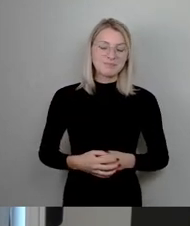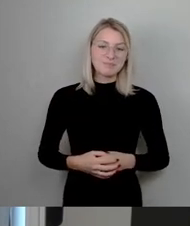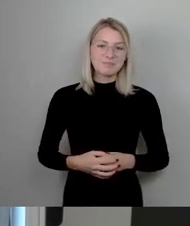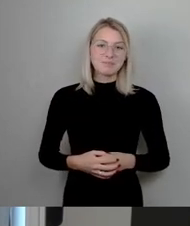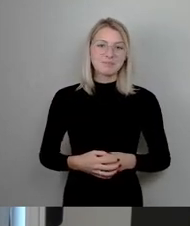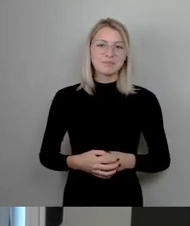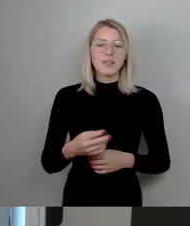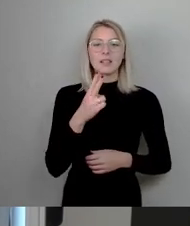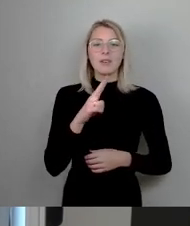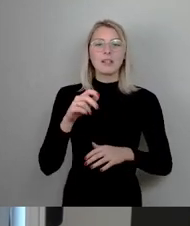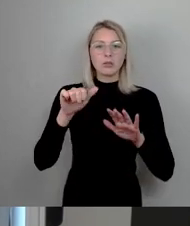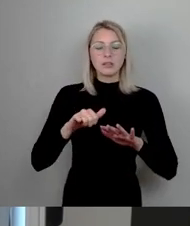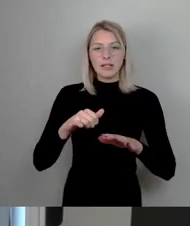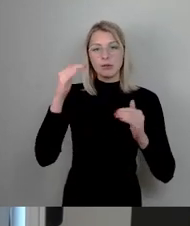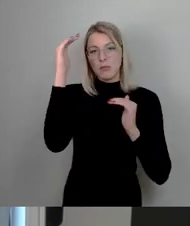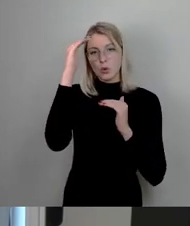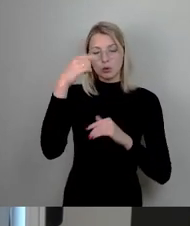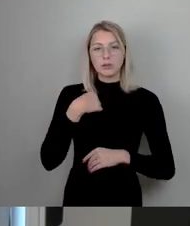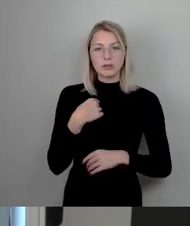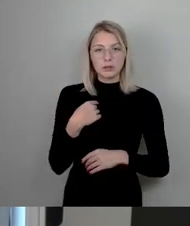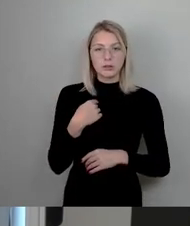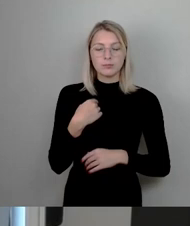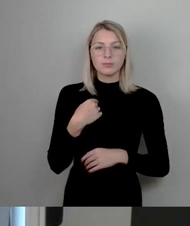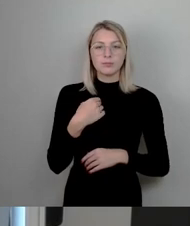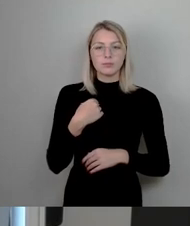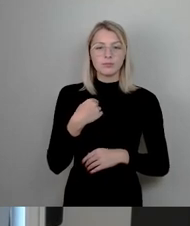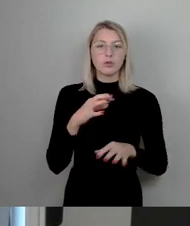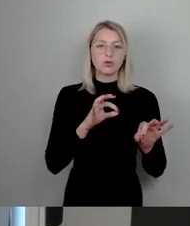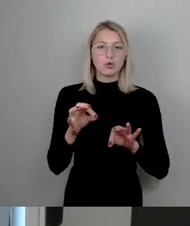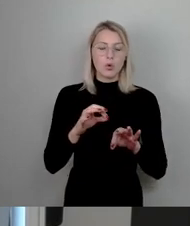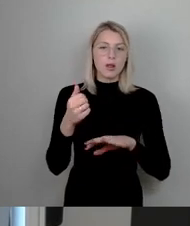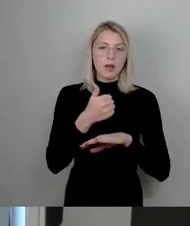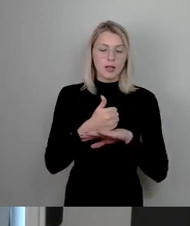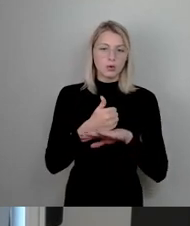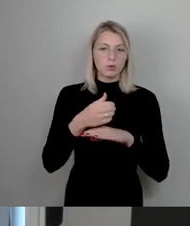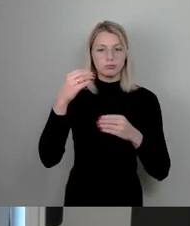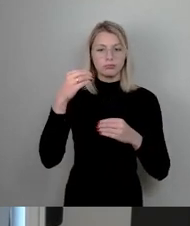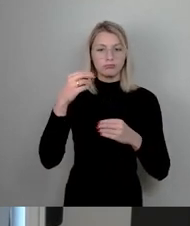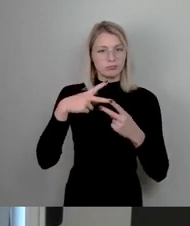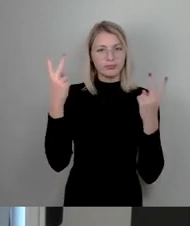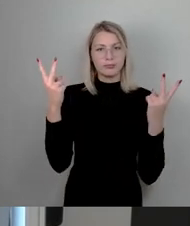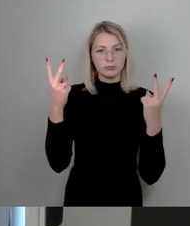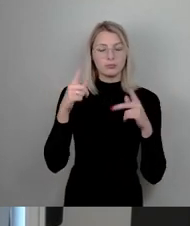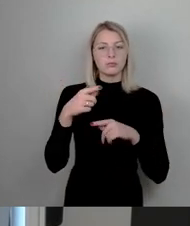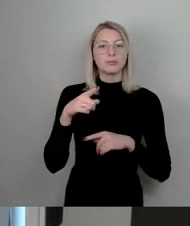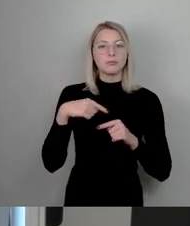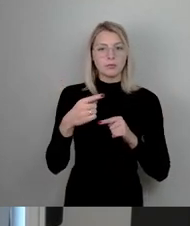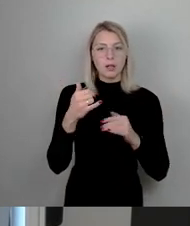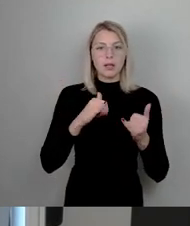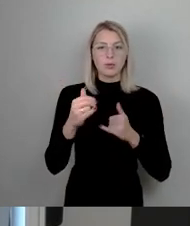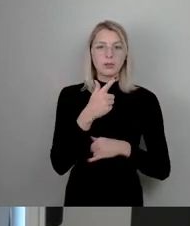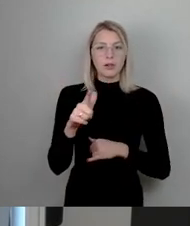2016 im August wurde ich Schulleiterin an dieser Schule und im Januar 2018